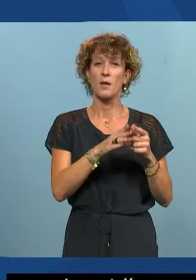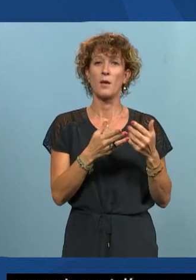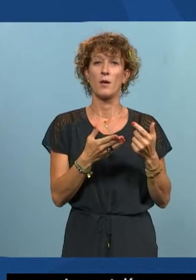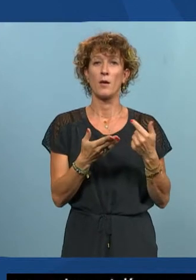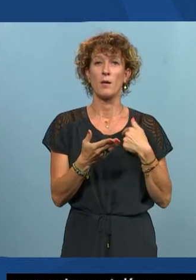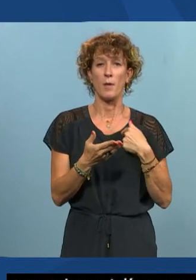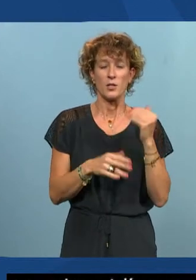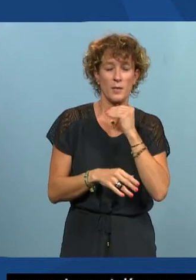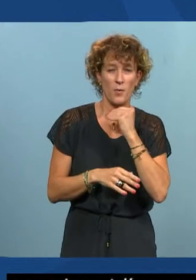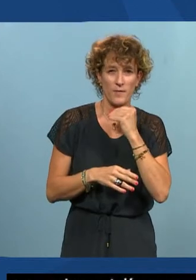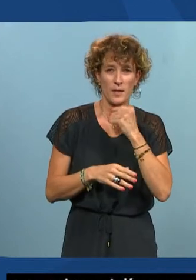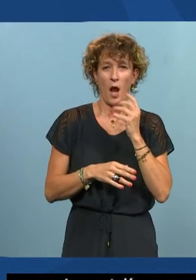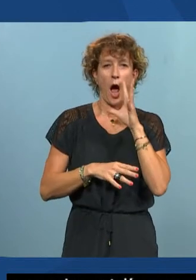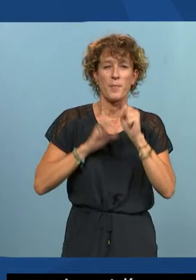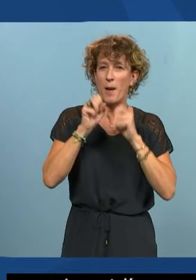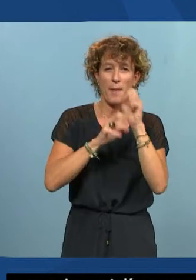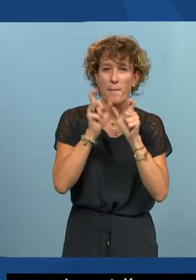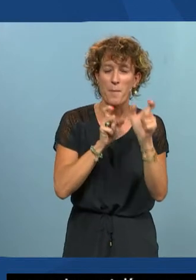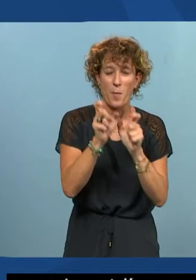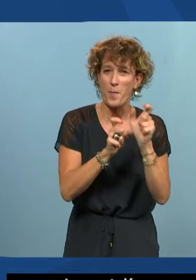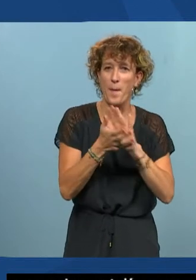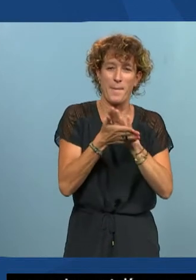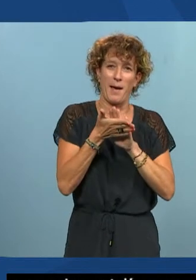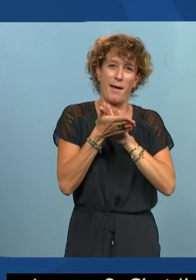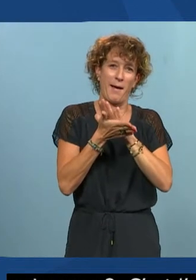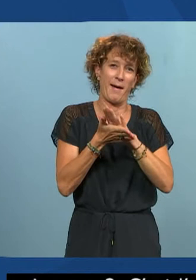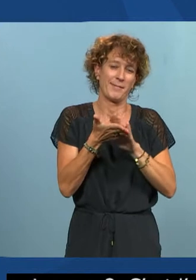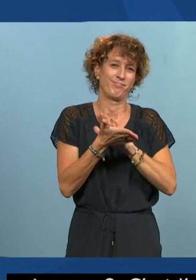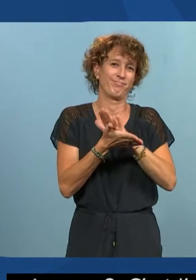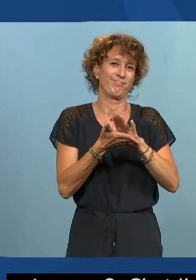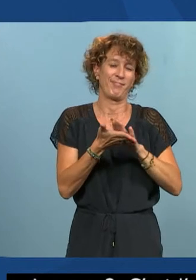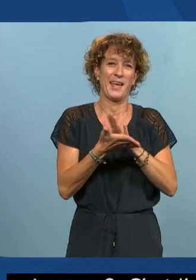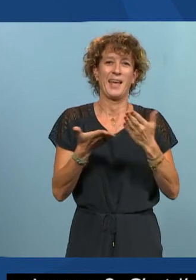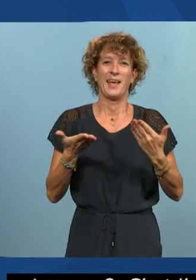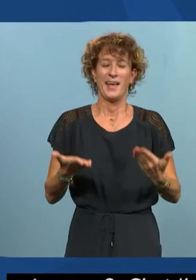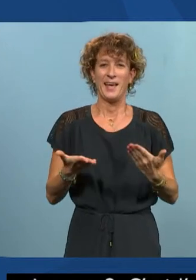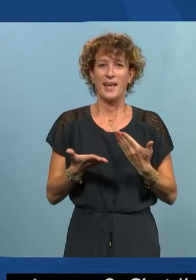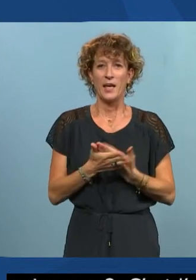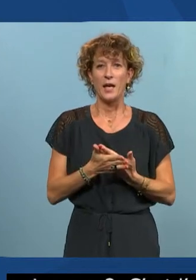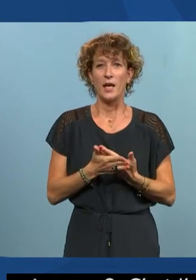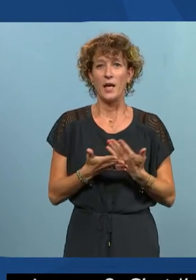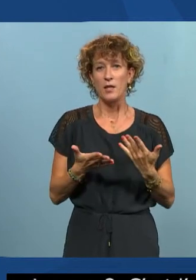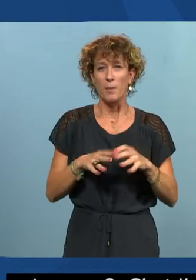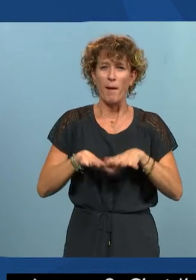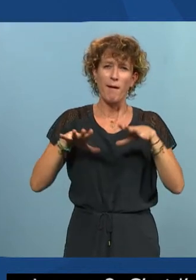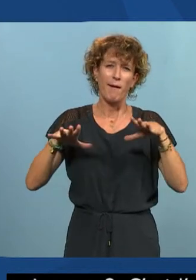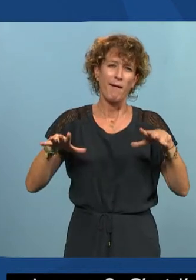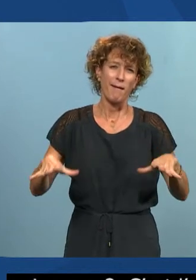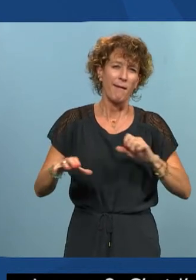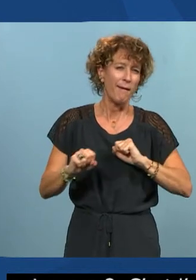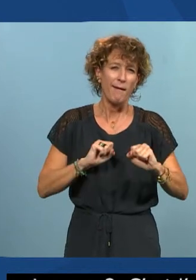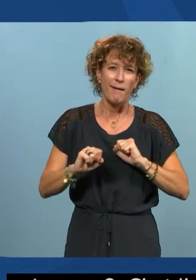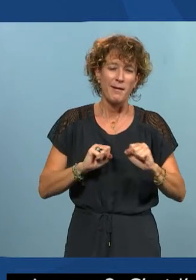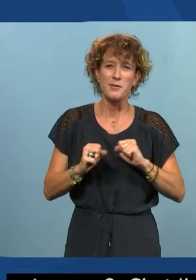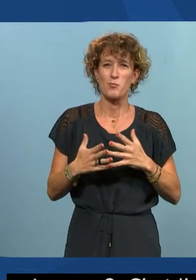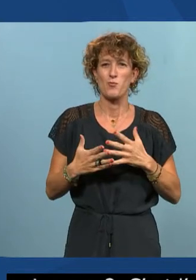aller vite que je mange mes mots, je vais vous prie de m'en excuser. Et donc, il y a plein d'actions qui